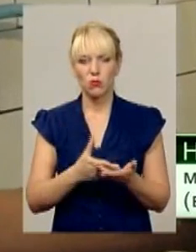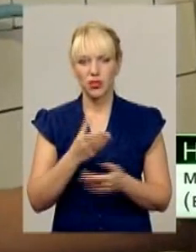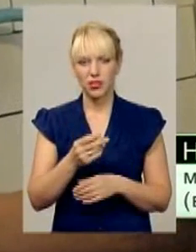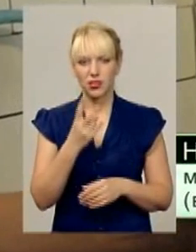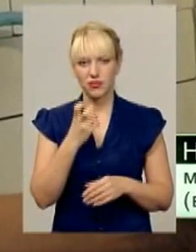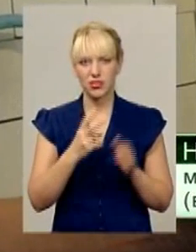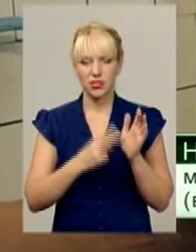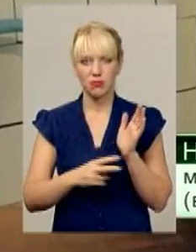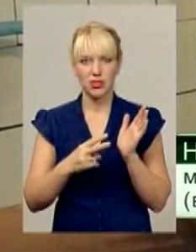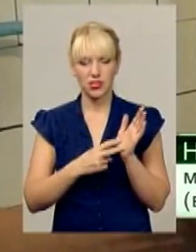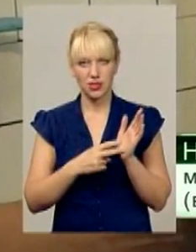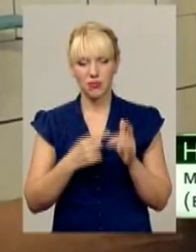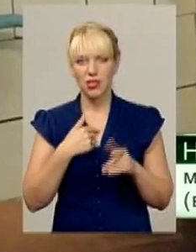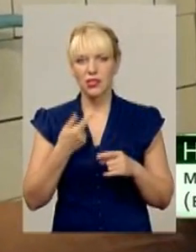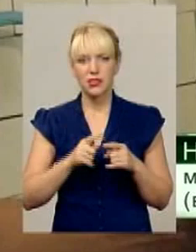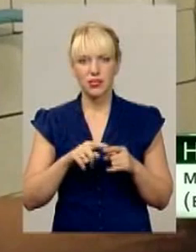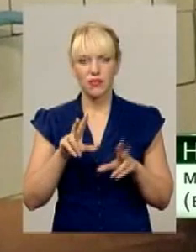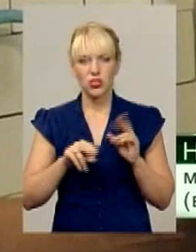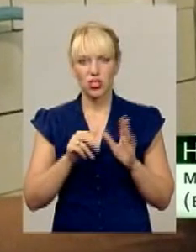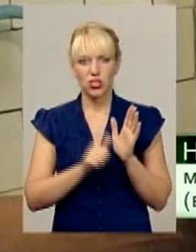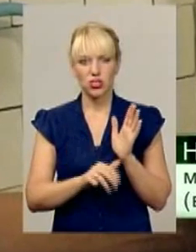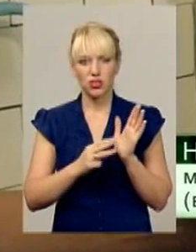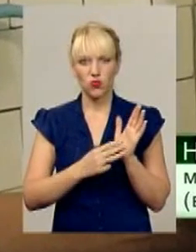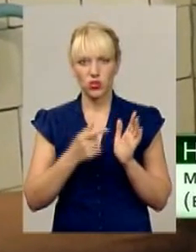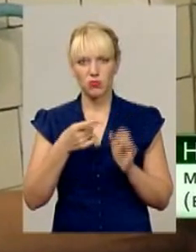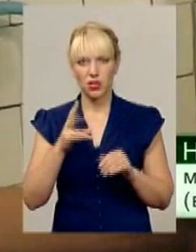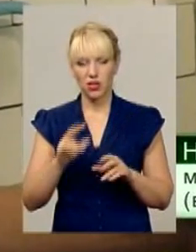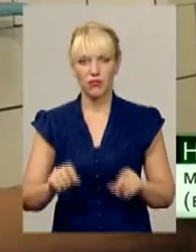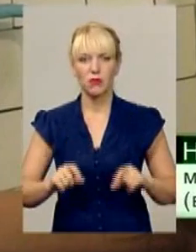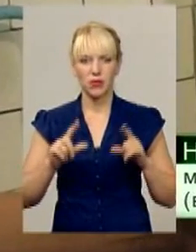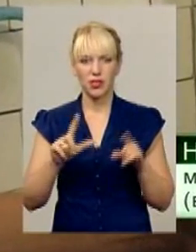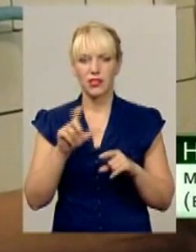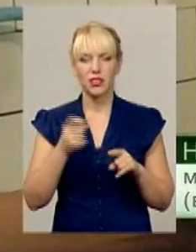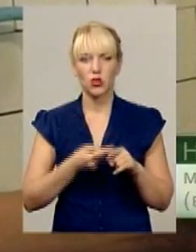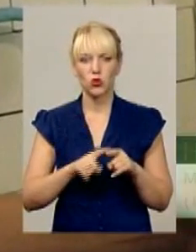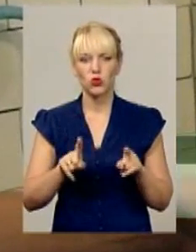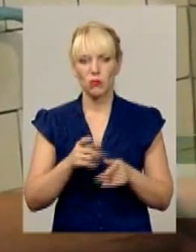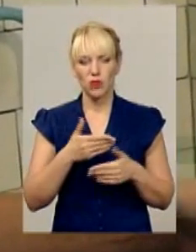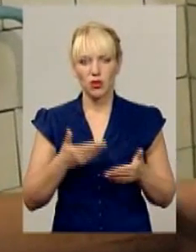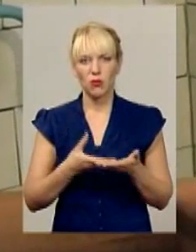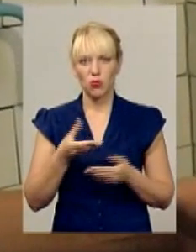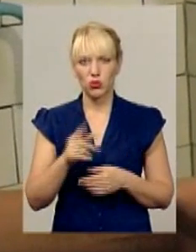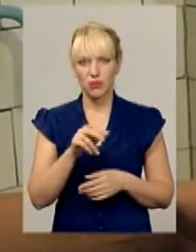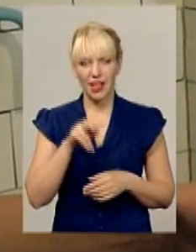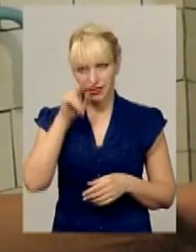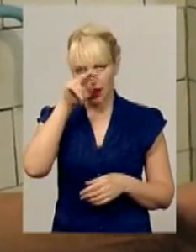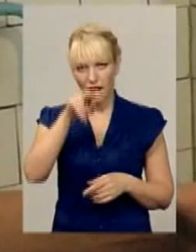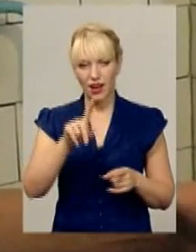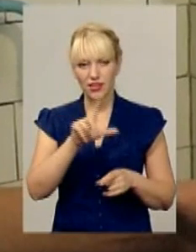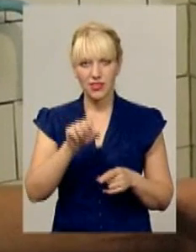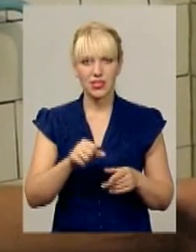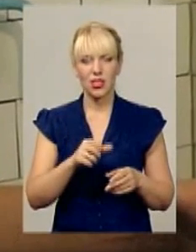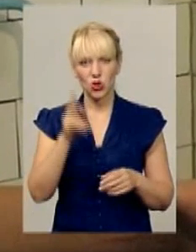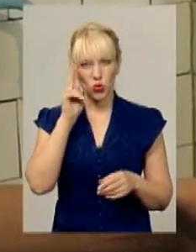місяця 277. Це виходить на 68 гривень нам підняли. За те, що ми платимо цих тараканів, за забиті